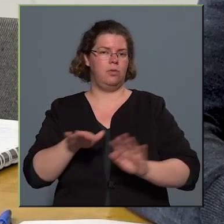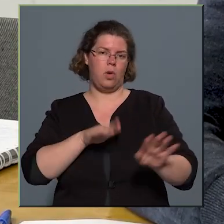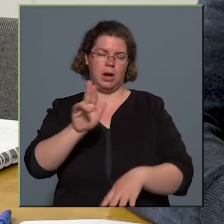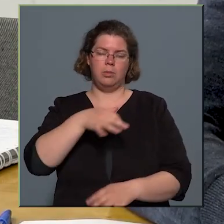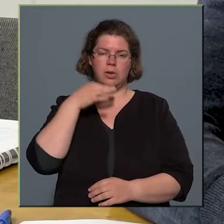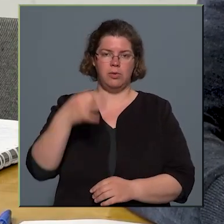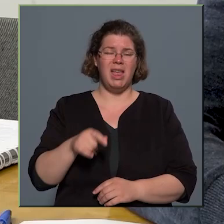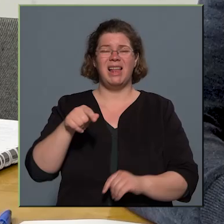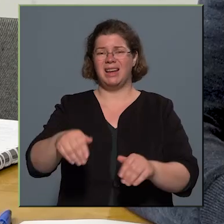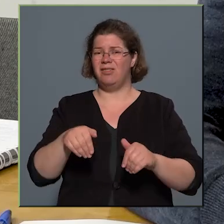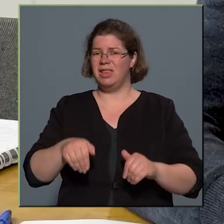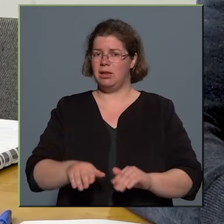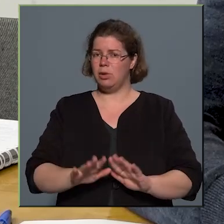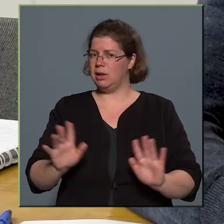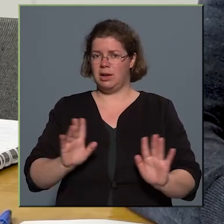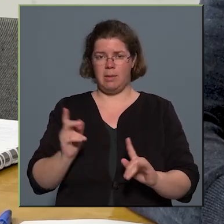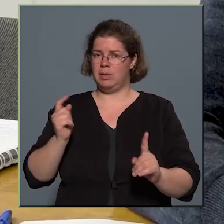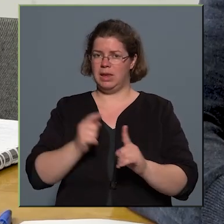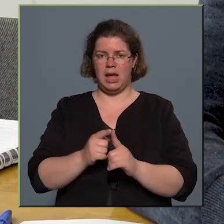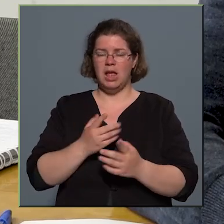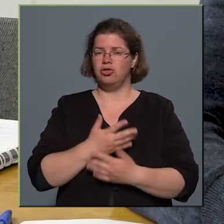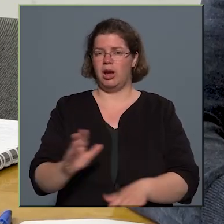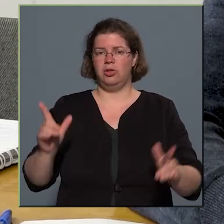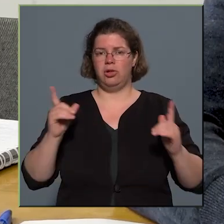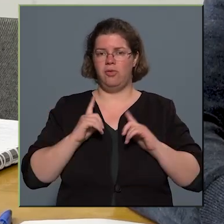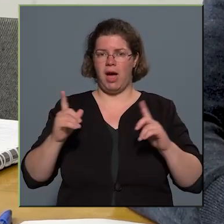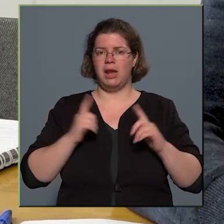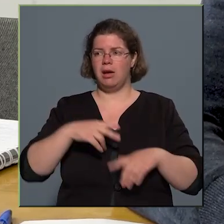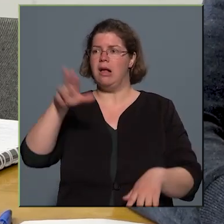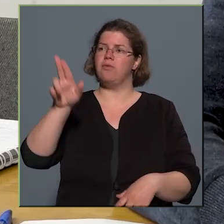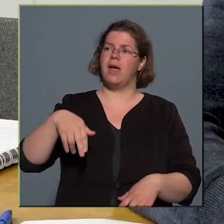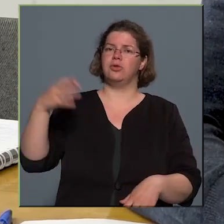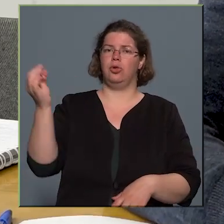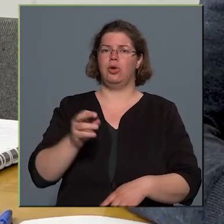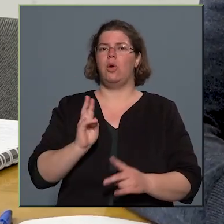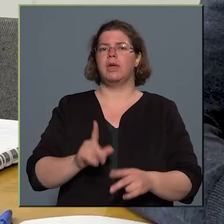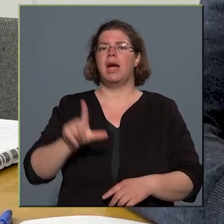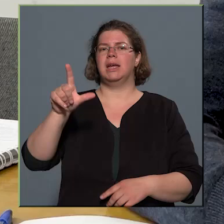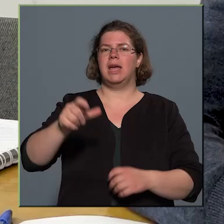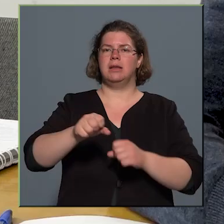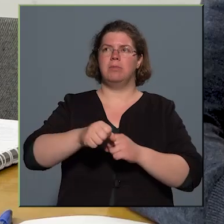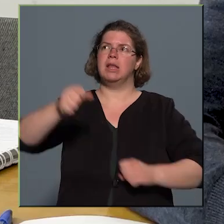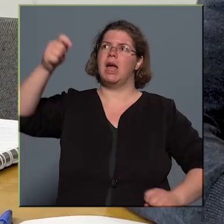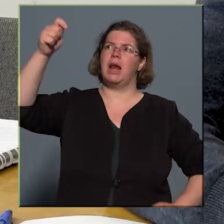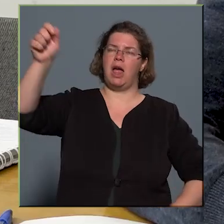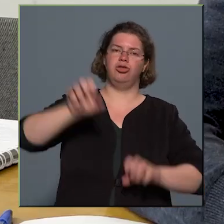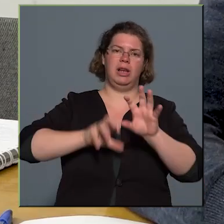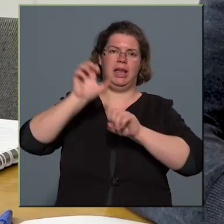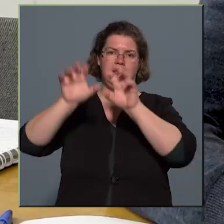visszaszorítása ez nem is cél. Senki sem várja el a festőtől, hogy a két méteres létráját kerékpáron vigye,